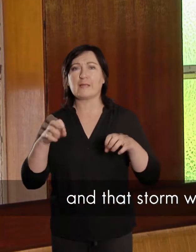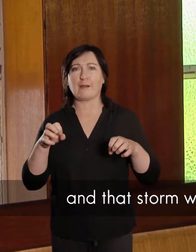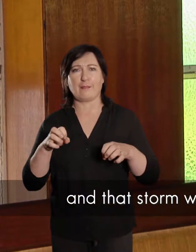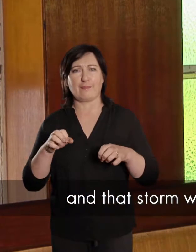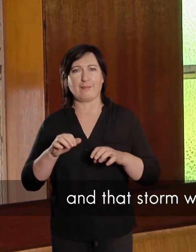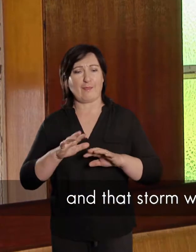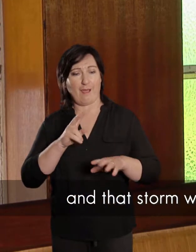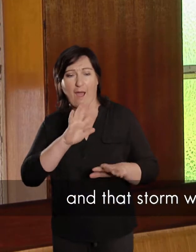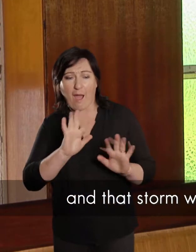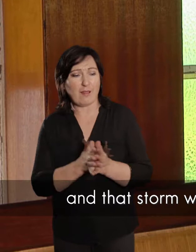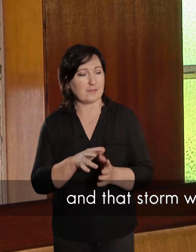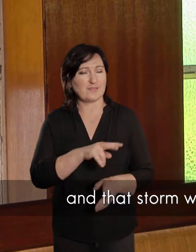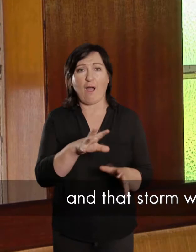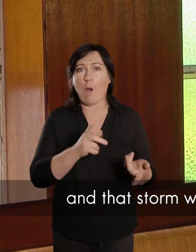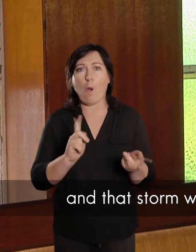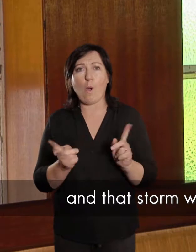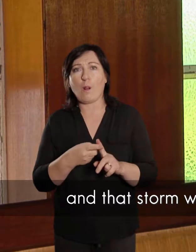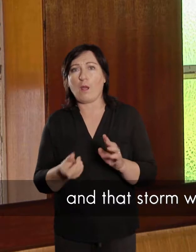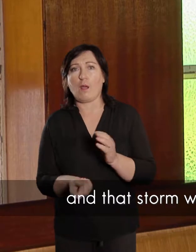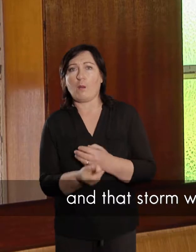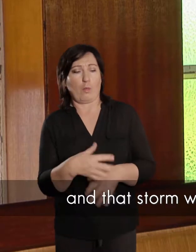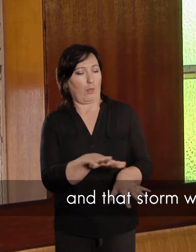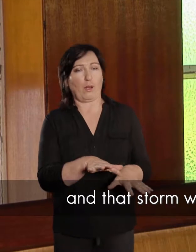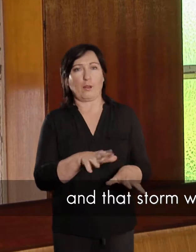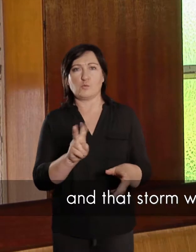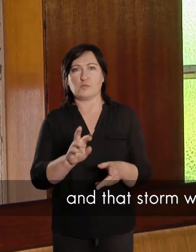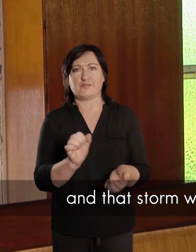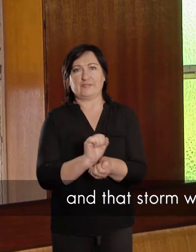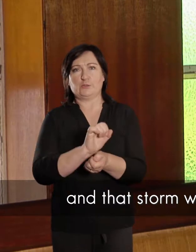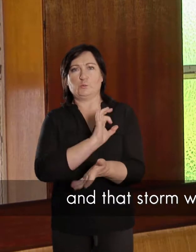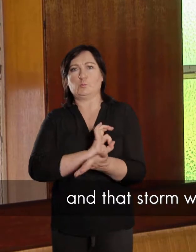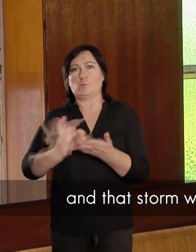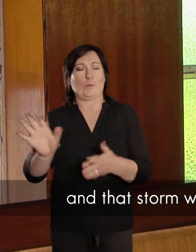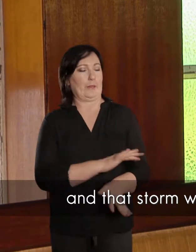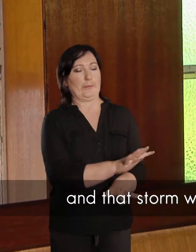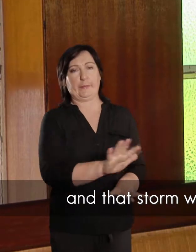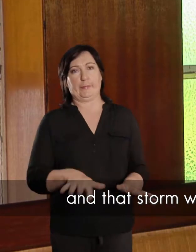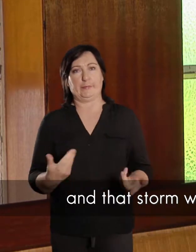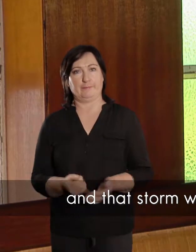reen was alle spore van Patrick Pietersen uit